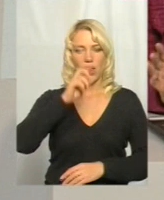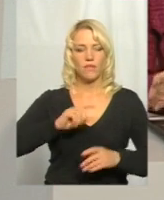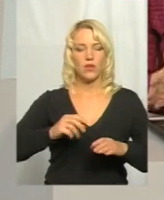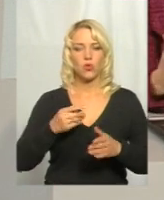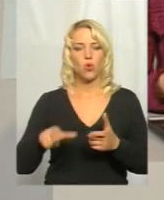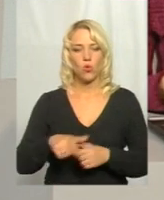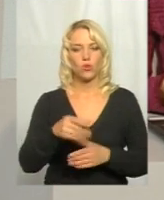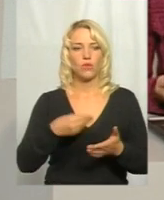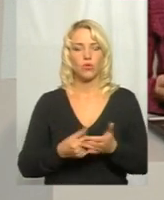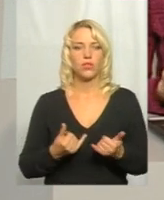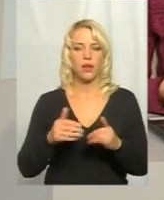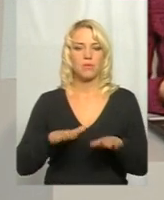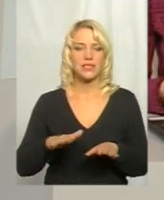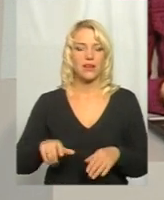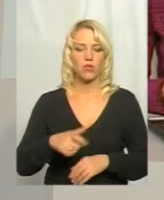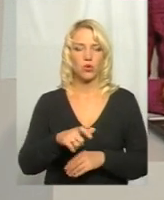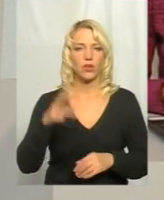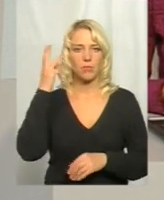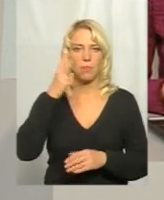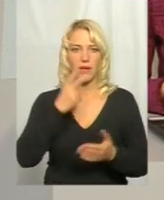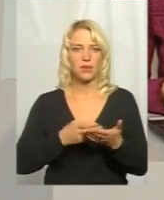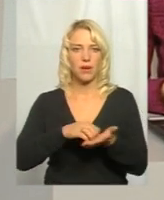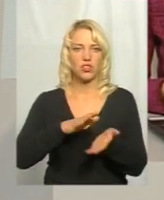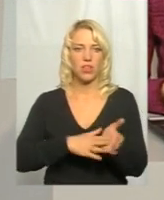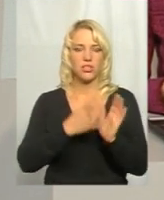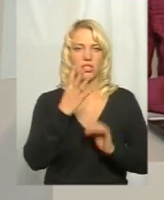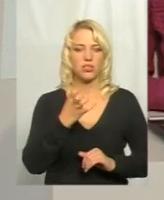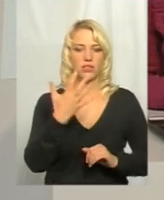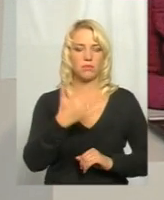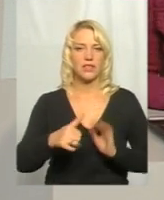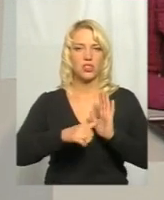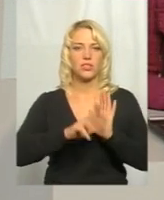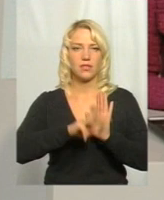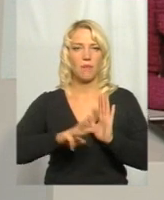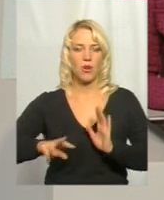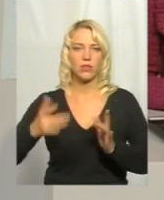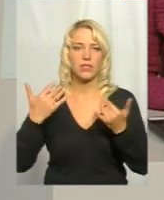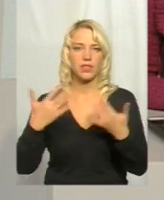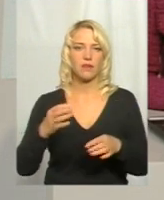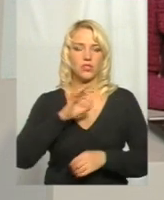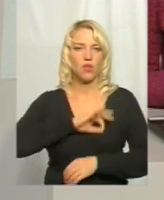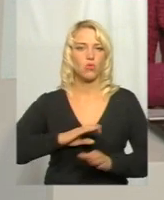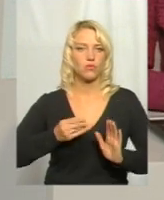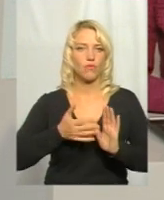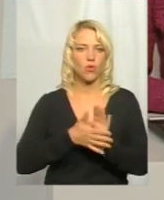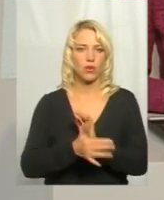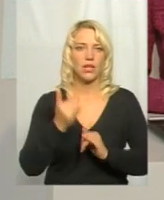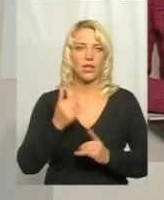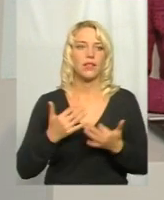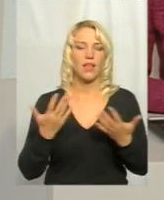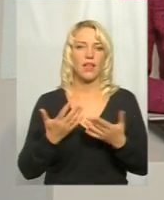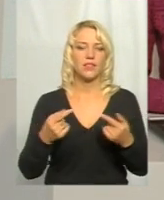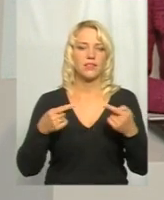фонді для місцевих доріг Хмельниччини передбачалося 456 мільйонів. Скажіть, скільки вже освоїли і на які саме роботи?